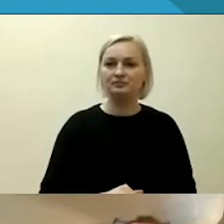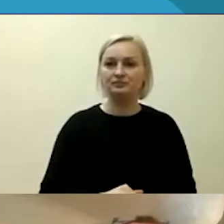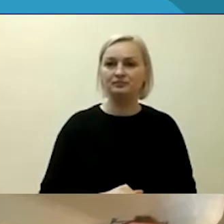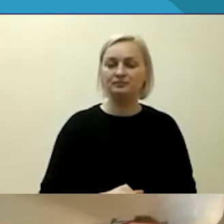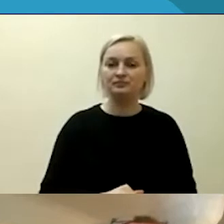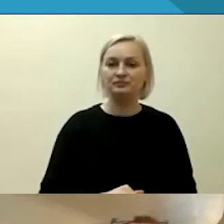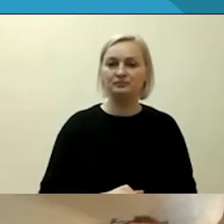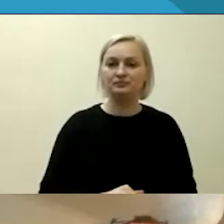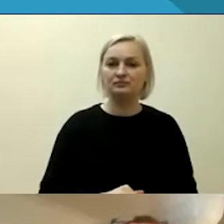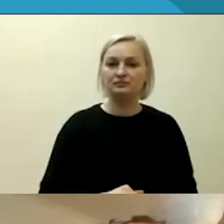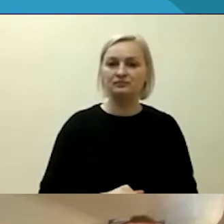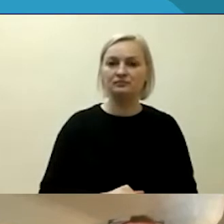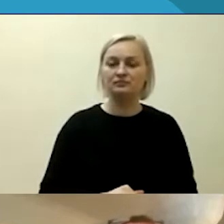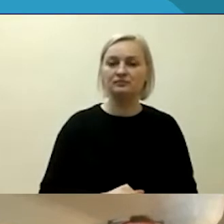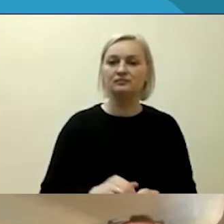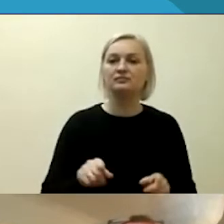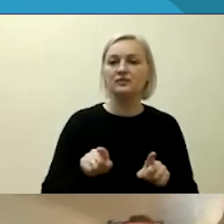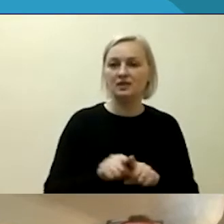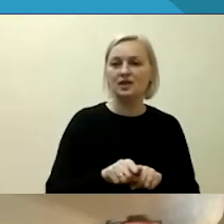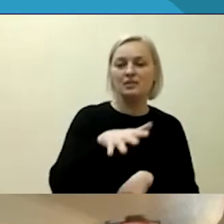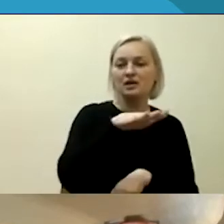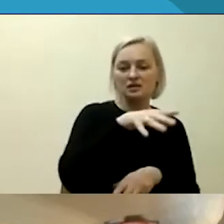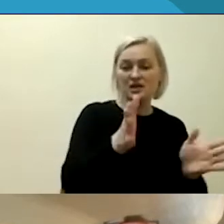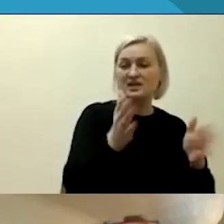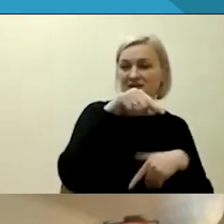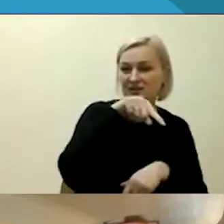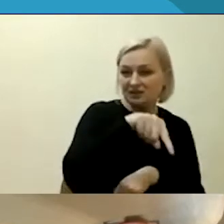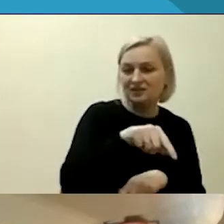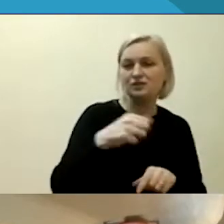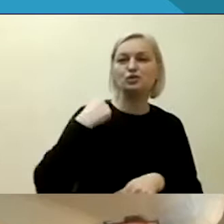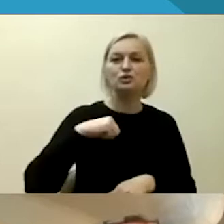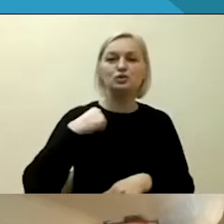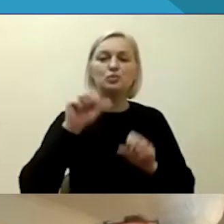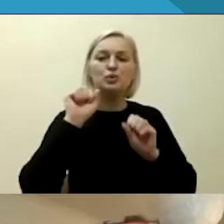Tai turėjo būti platforma, kurioje žmonės pasakoja savo